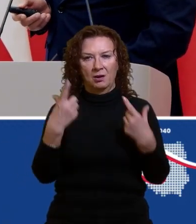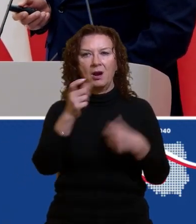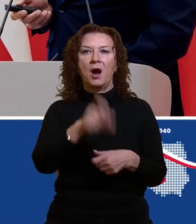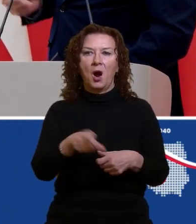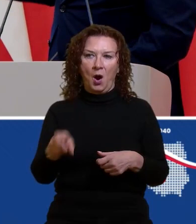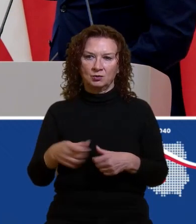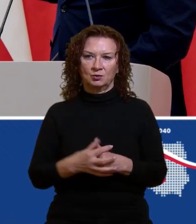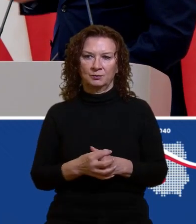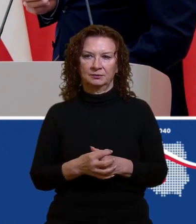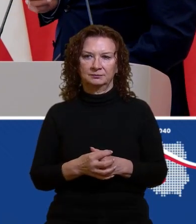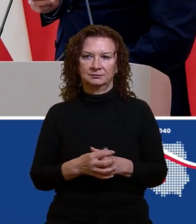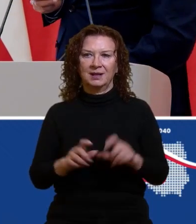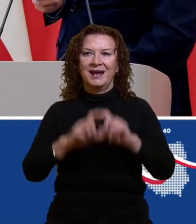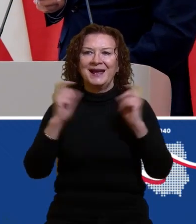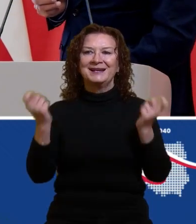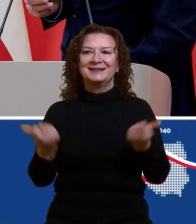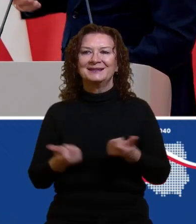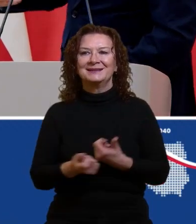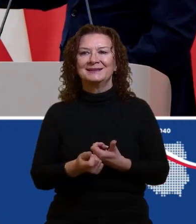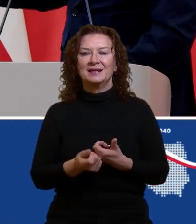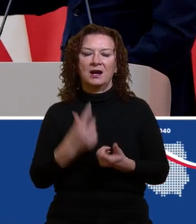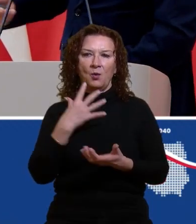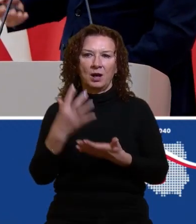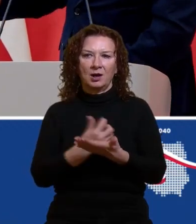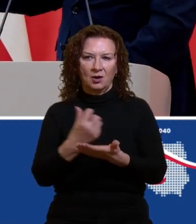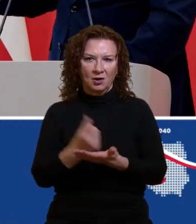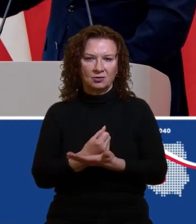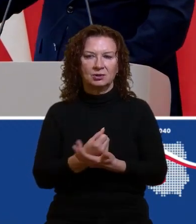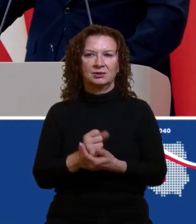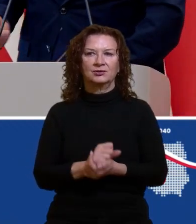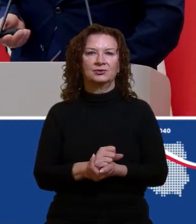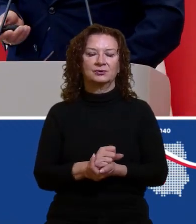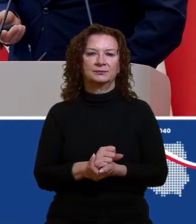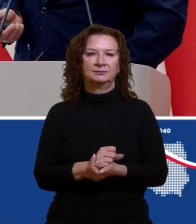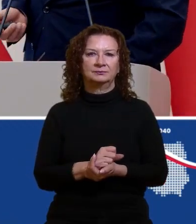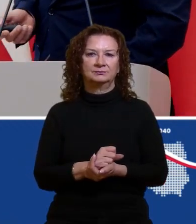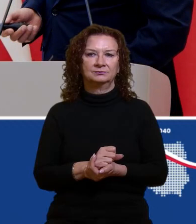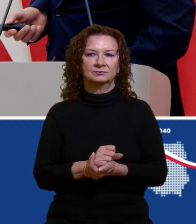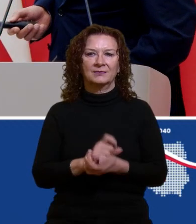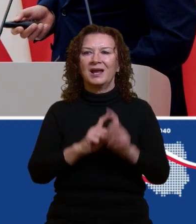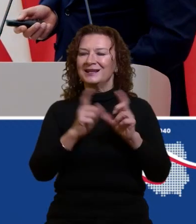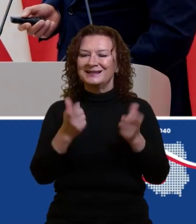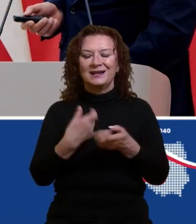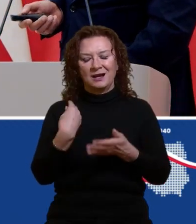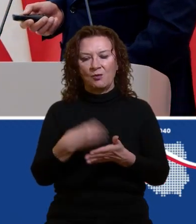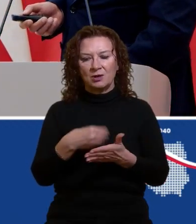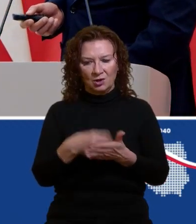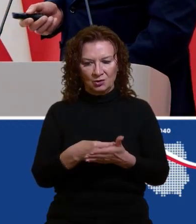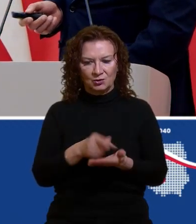Cała korzyść, czyli inaczej mówiąc cały koszt fiskalny